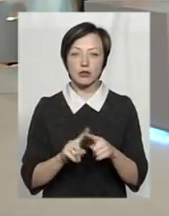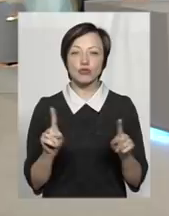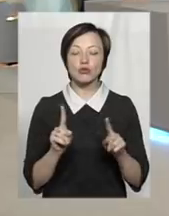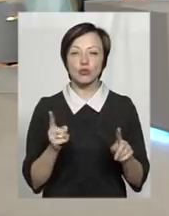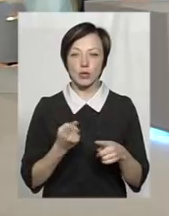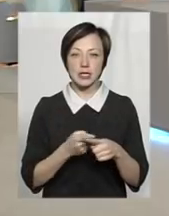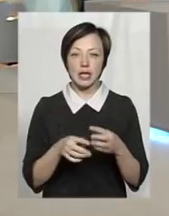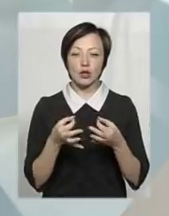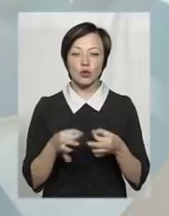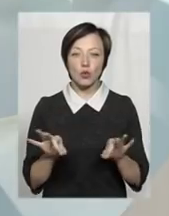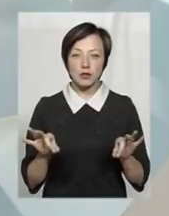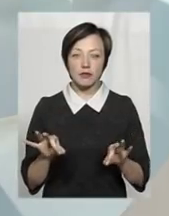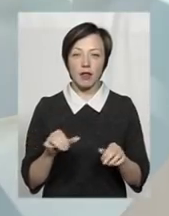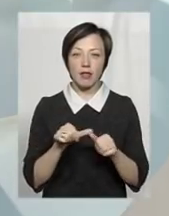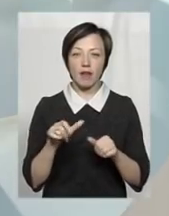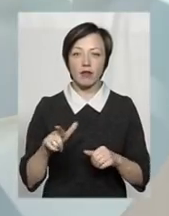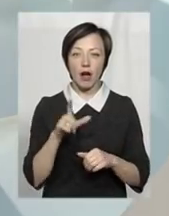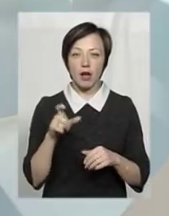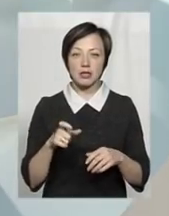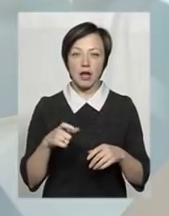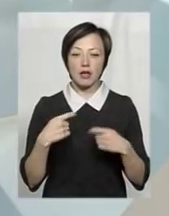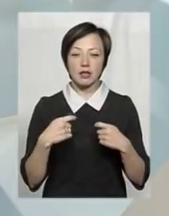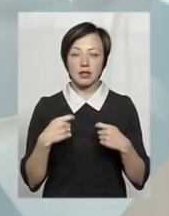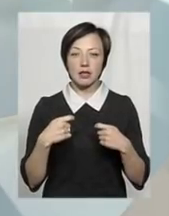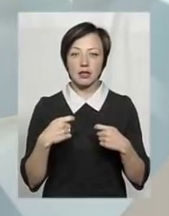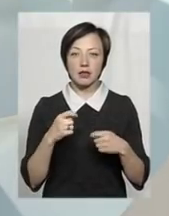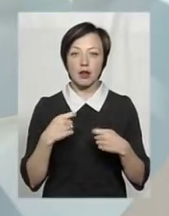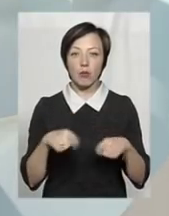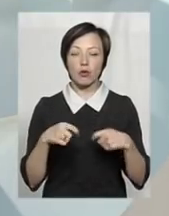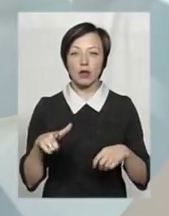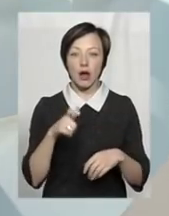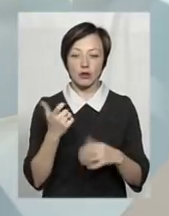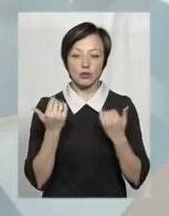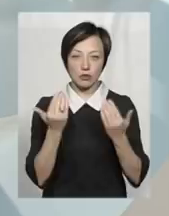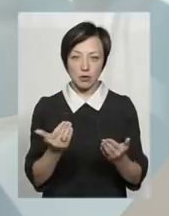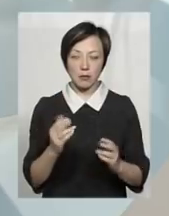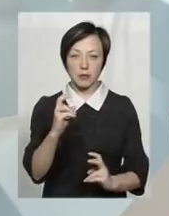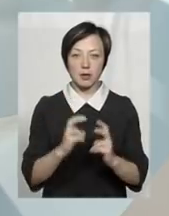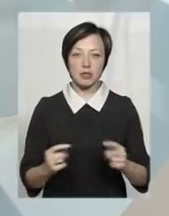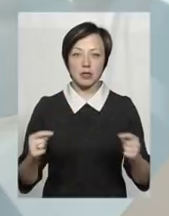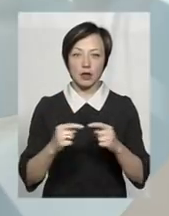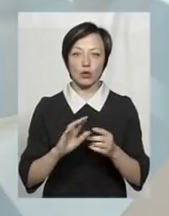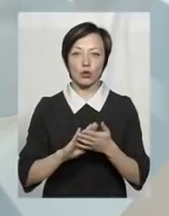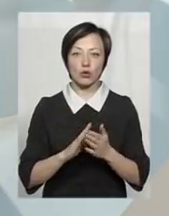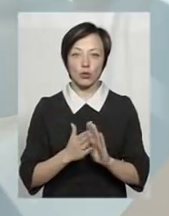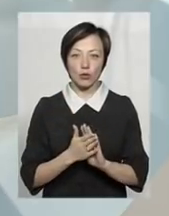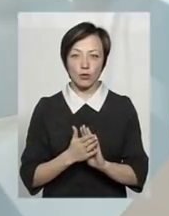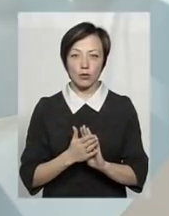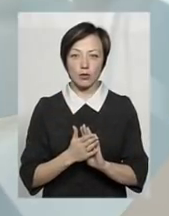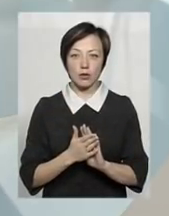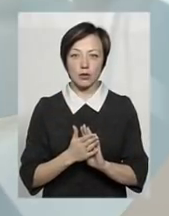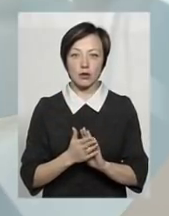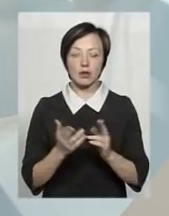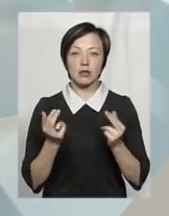НАК «Нафтогазу» на відпуск відповідного газу даному підприємству згідно договору. До цього